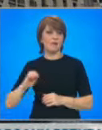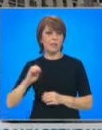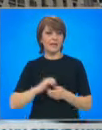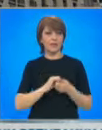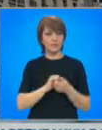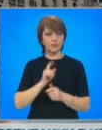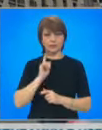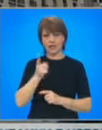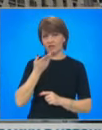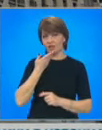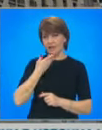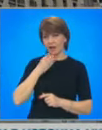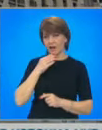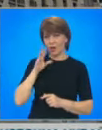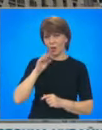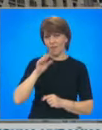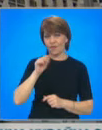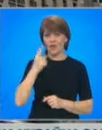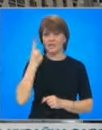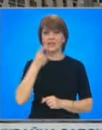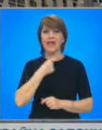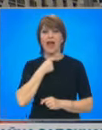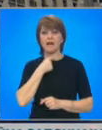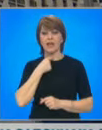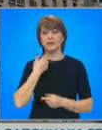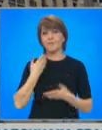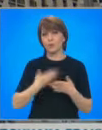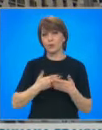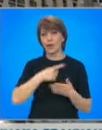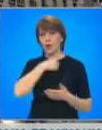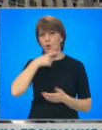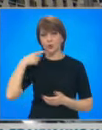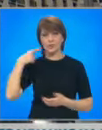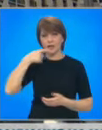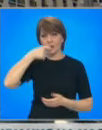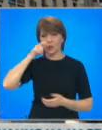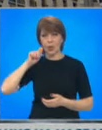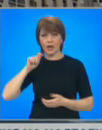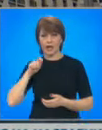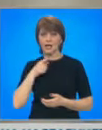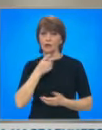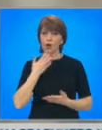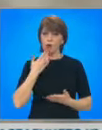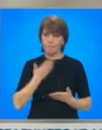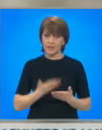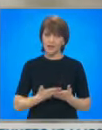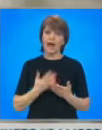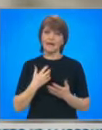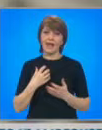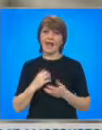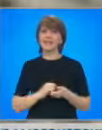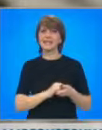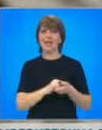съюз трябва да говори с един глас по отношение на Украина и Русия. Той е обещал България да бъде надежден съюзник, който не